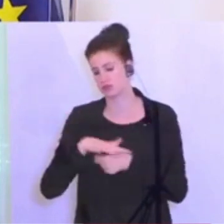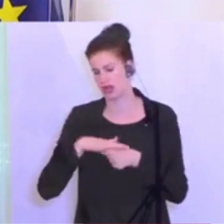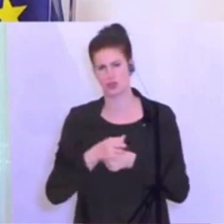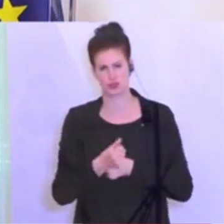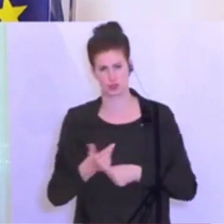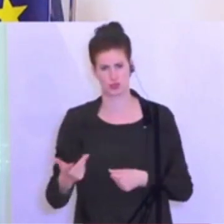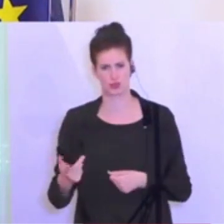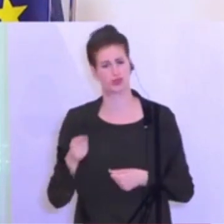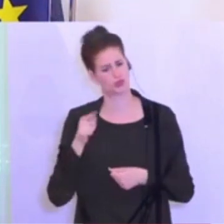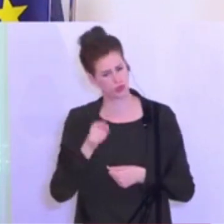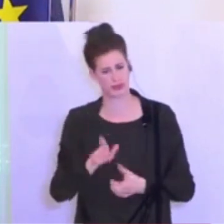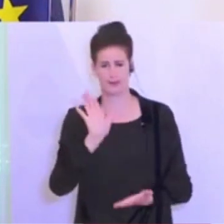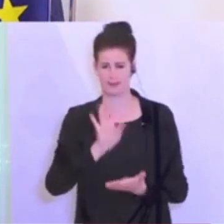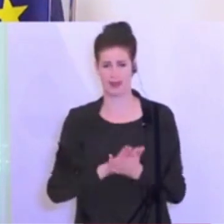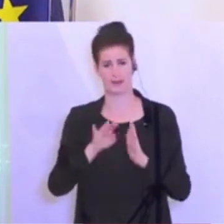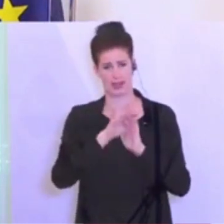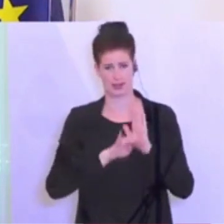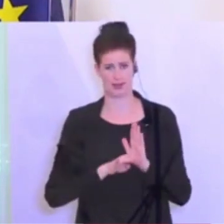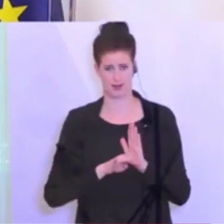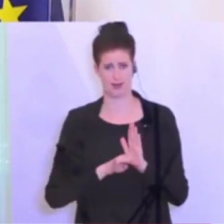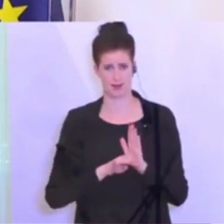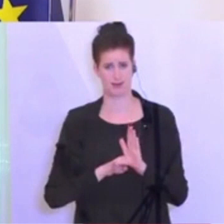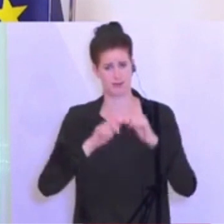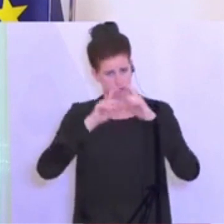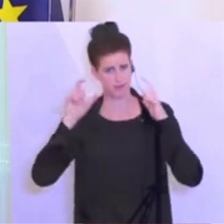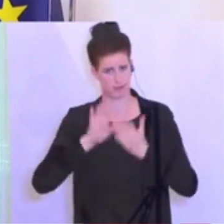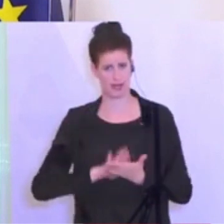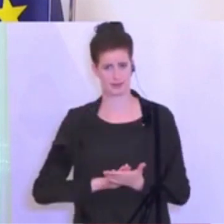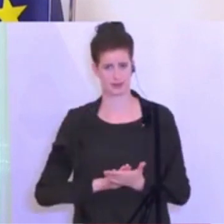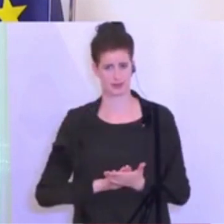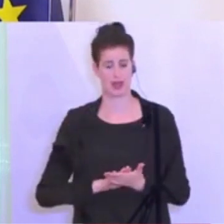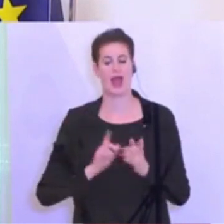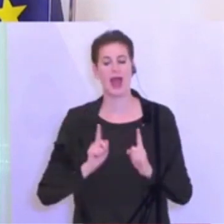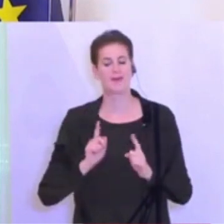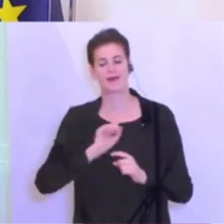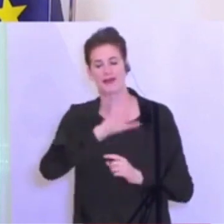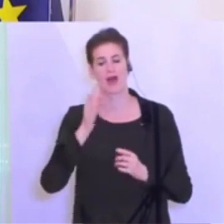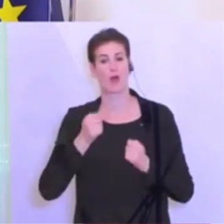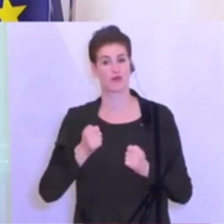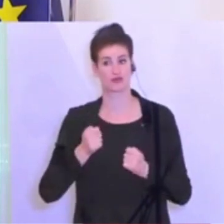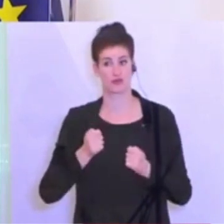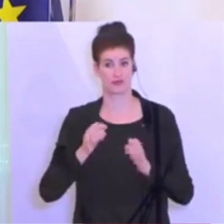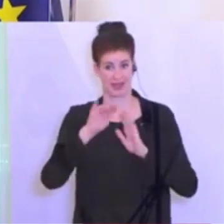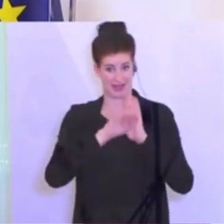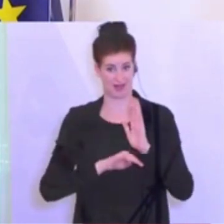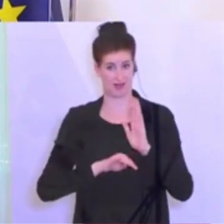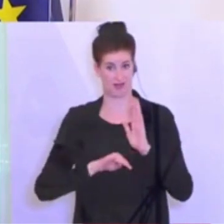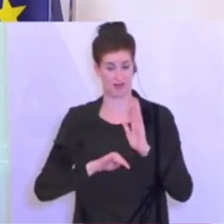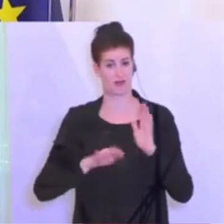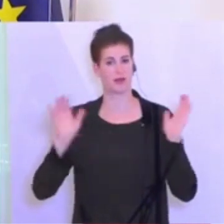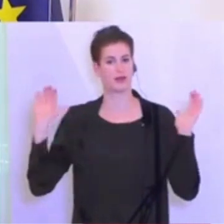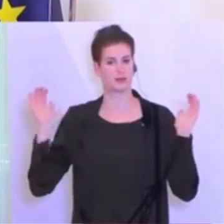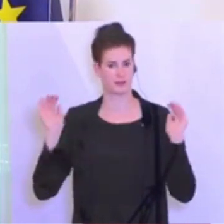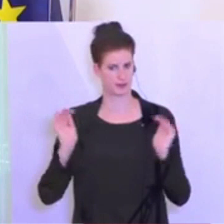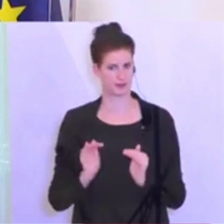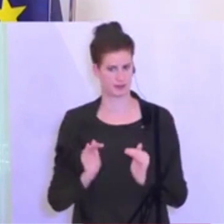ohnehin nach wie vor die Regelungen, immer mit der Hoffnung, dass wir die Regelungen weiter reduzieren können und ständig natürlich auch mit